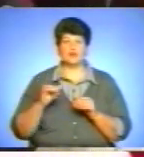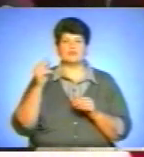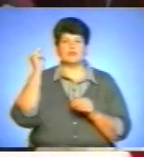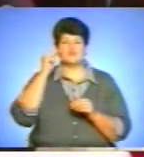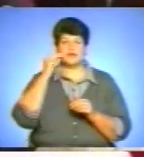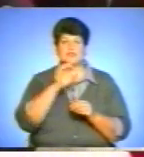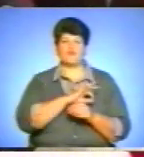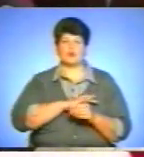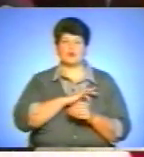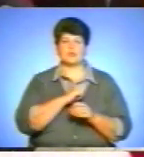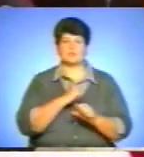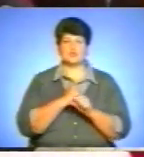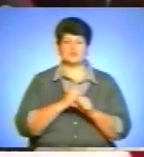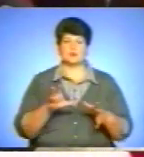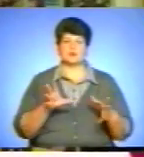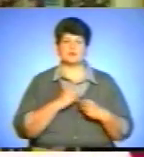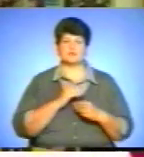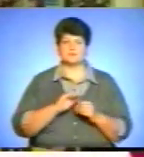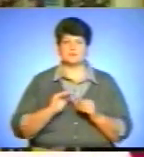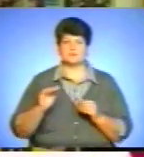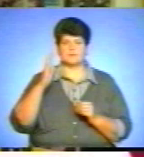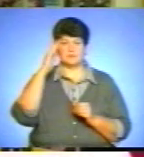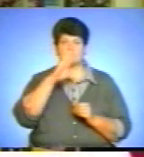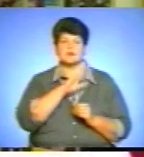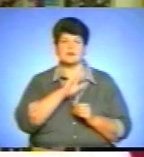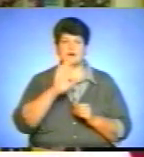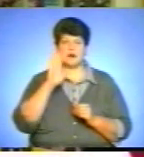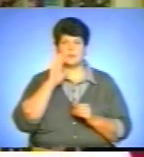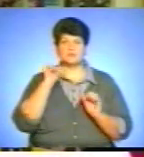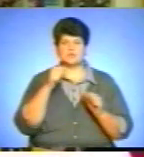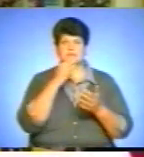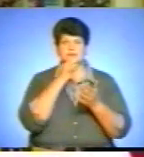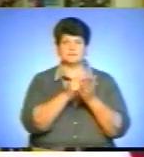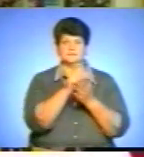вчителі працюють і з учнями, і з батьками. Можна епірфом сказати його слова.